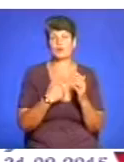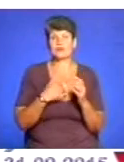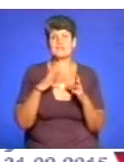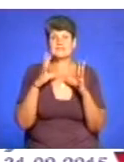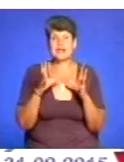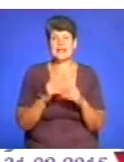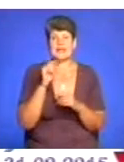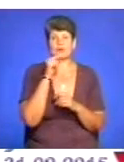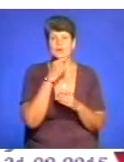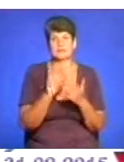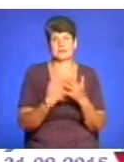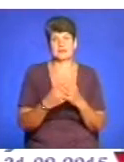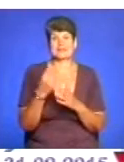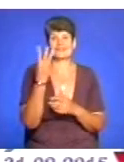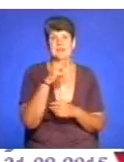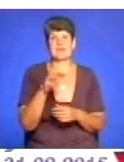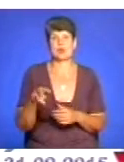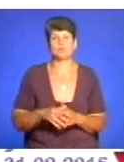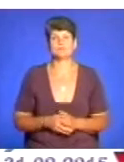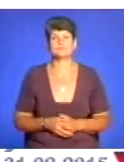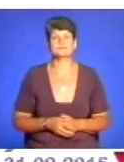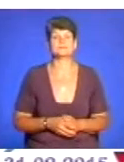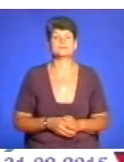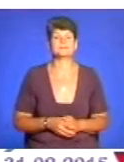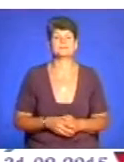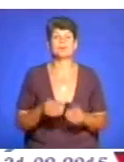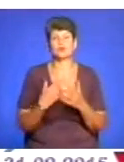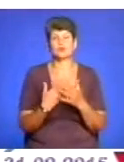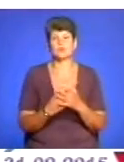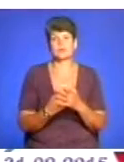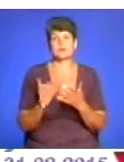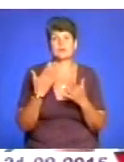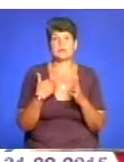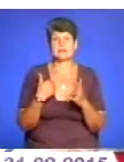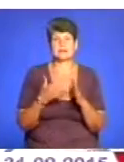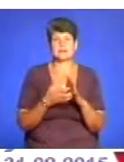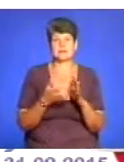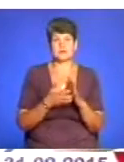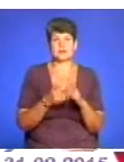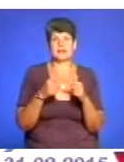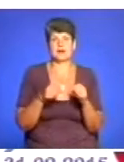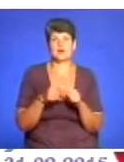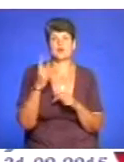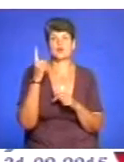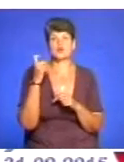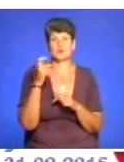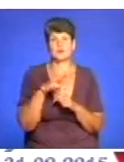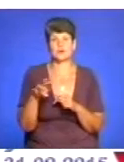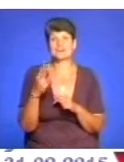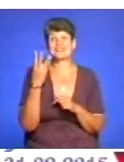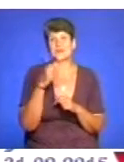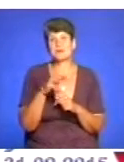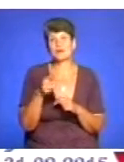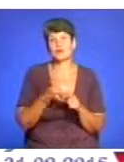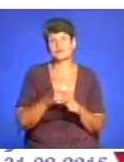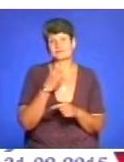економії виходить аж 3 мільйони. Тобто в контексті, якщо нам не вистачає на галузі освіти більше 100 мільйонів, 3 мільйони – це